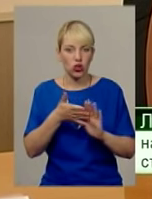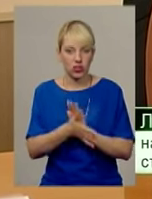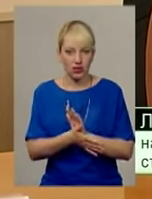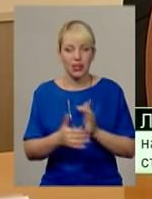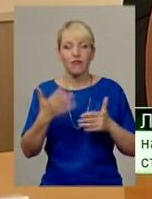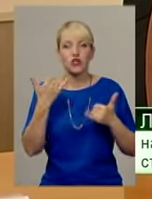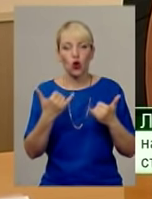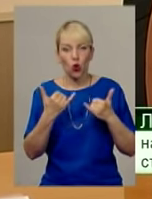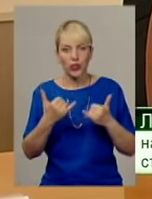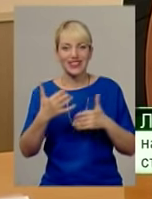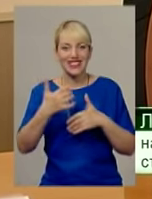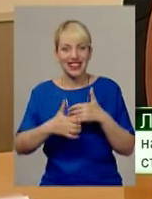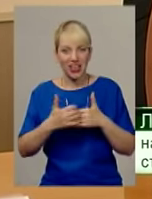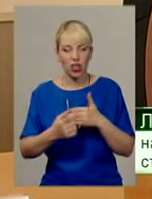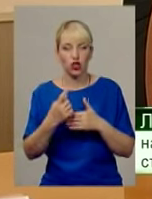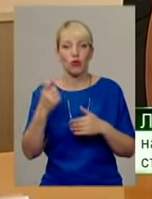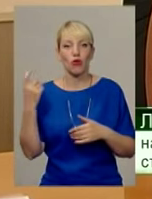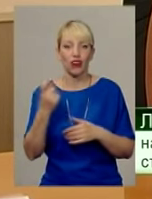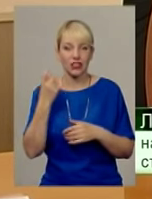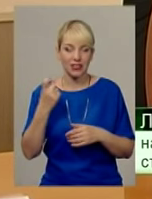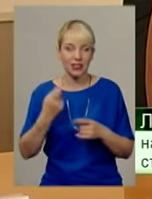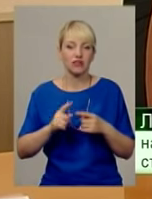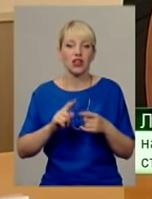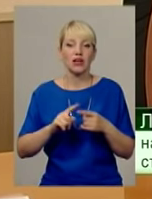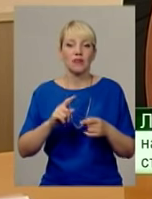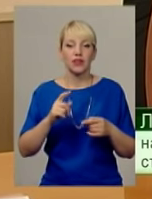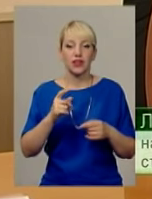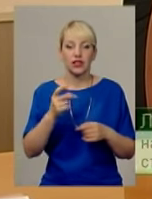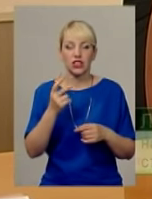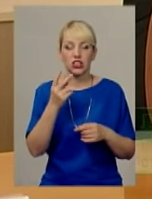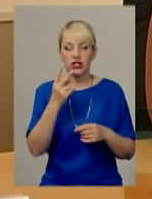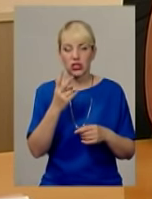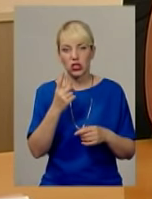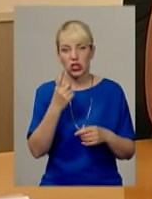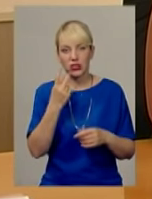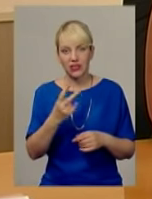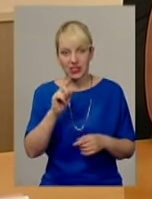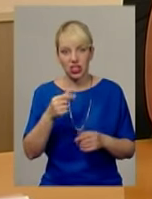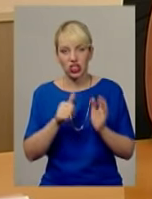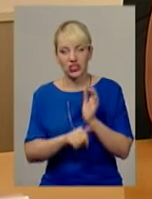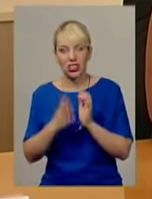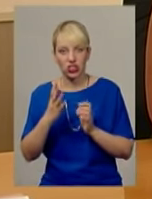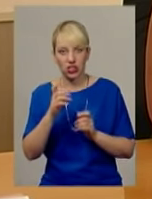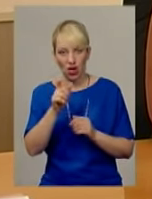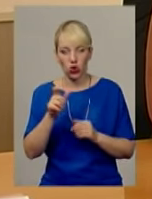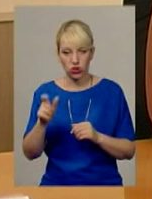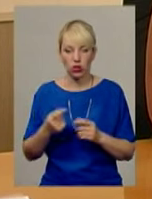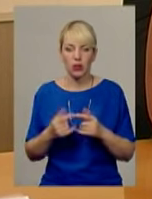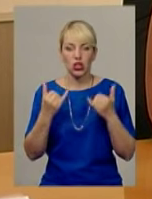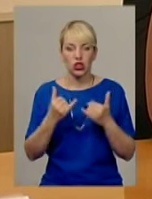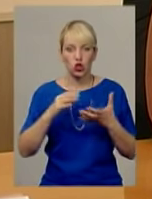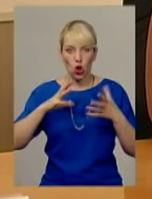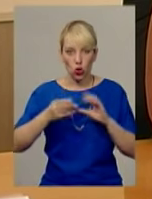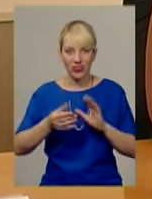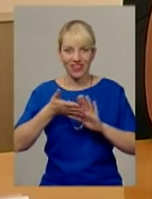який рахуються всі ці витрати, становить 2,64 особи. Сукупні витрати такого